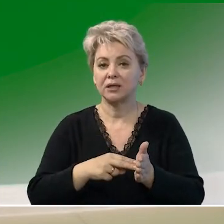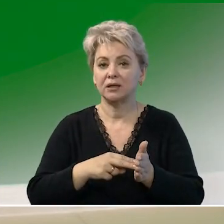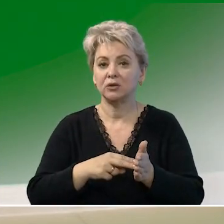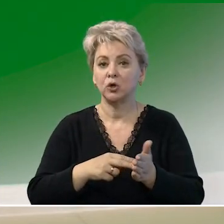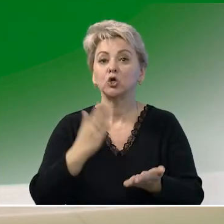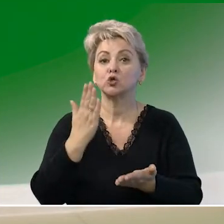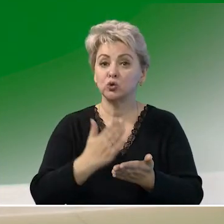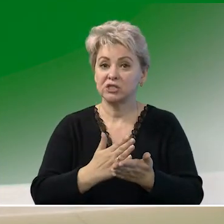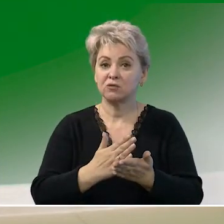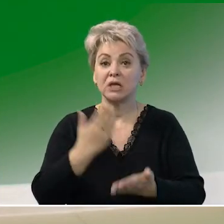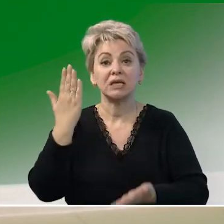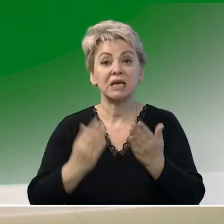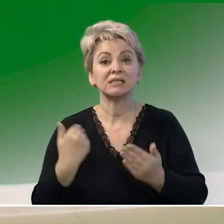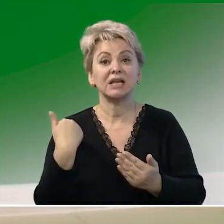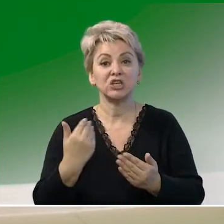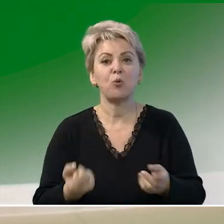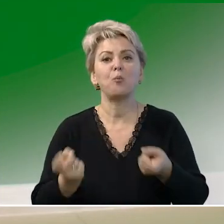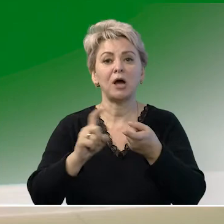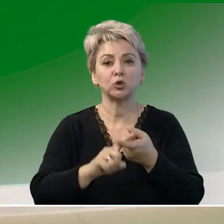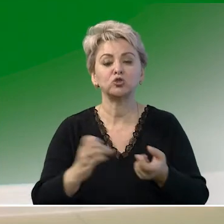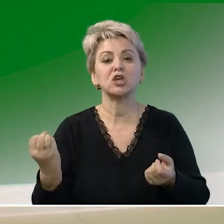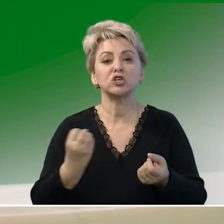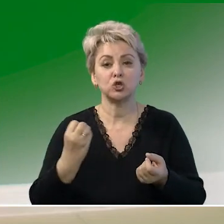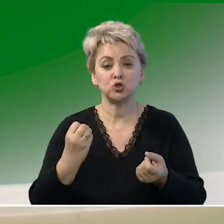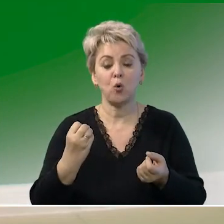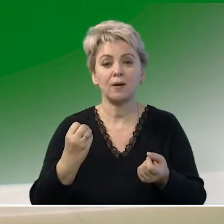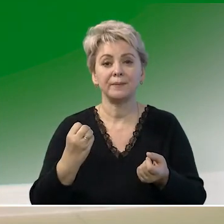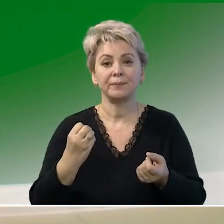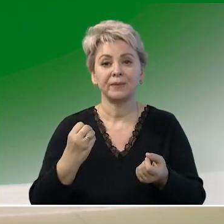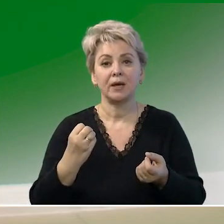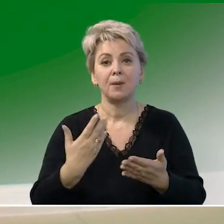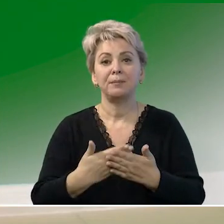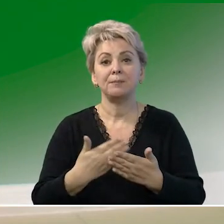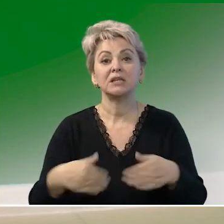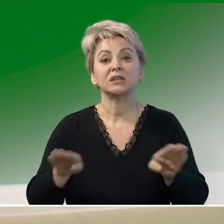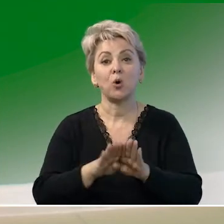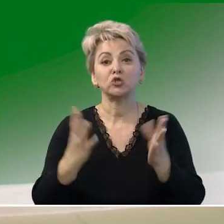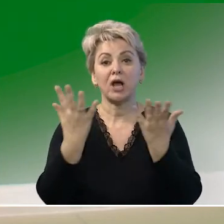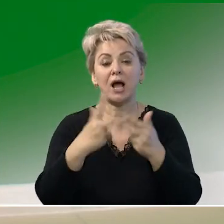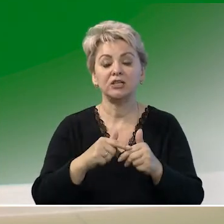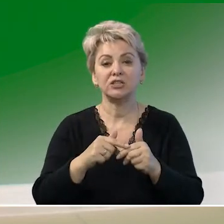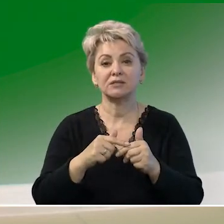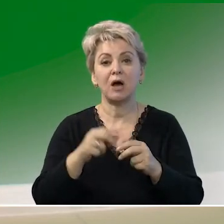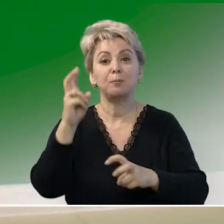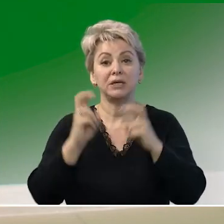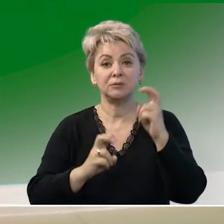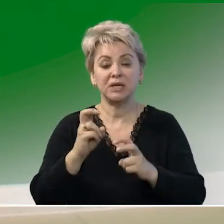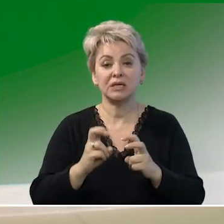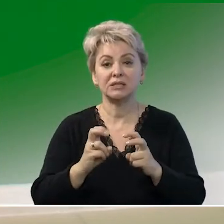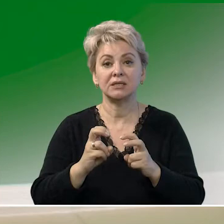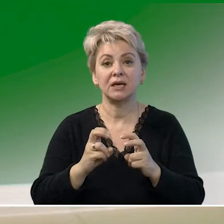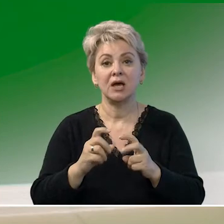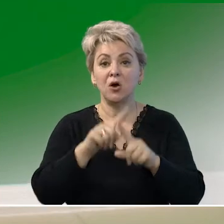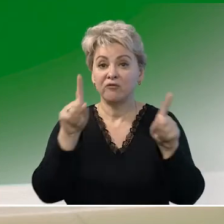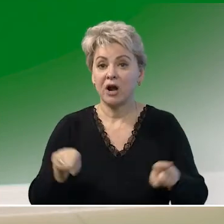существующего, если к нему подключится еще примерно такое же количество предприятий